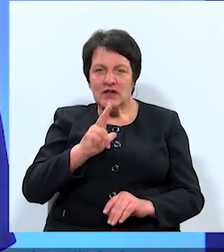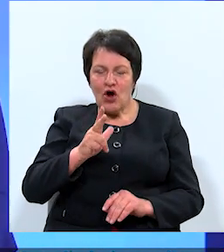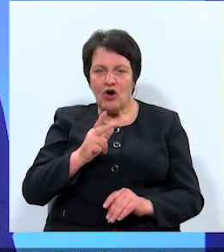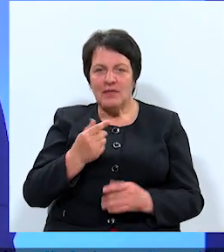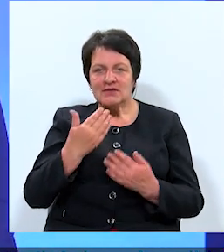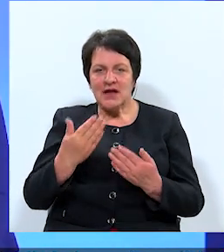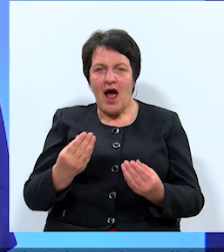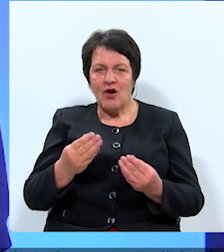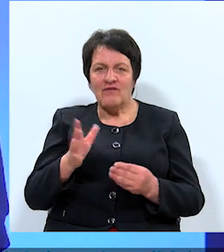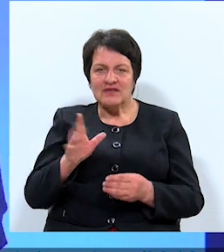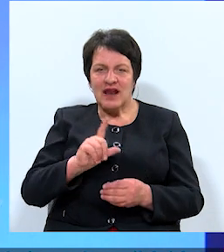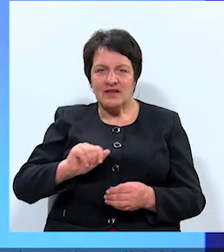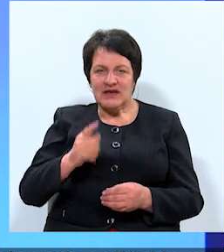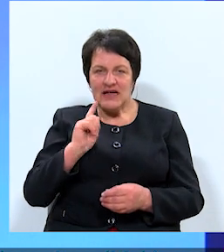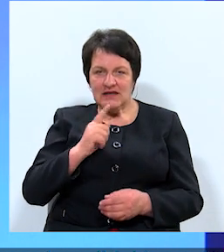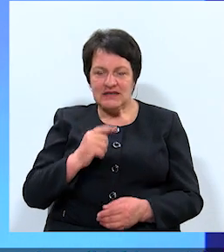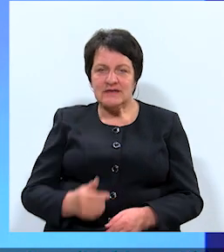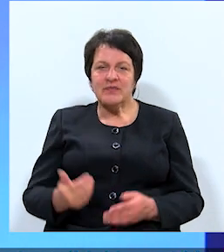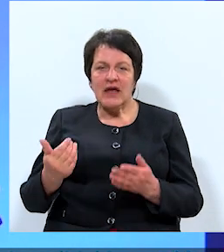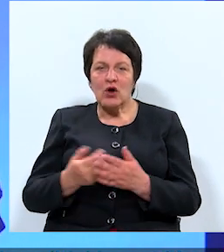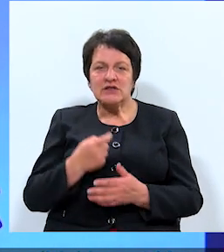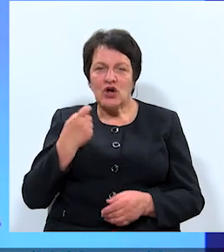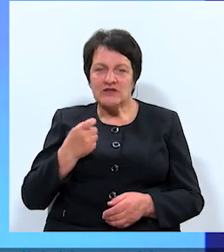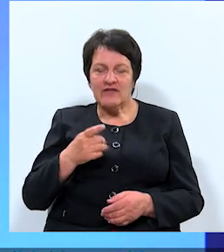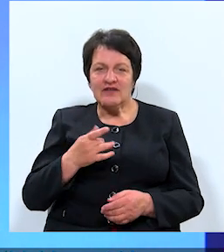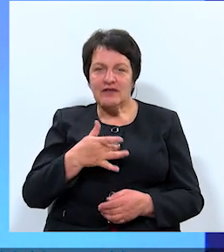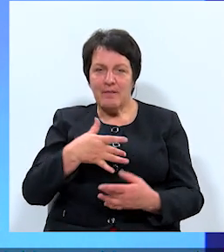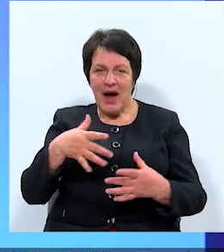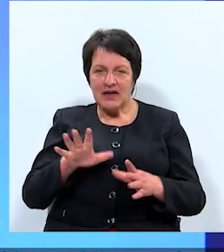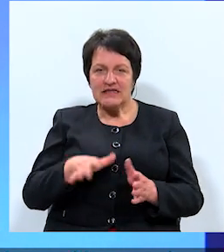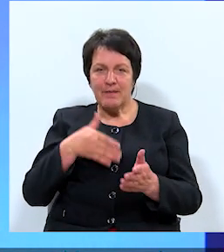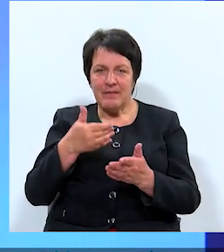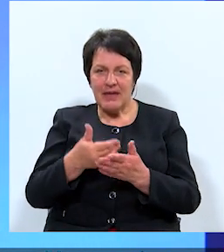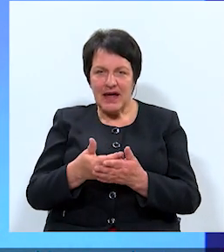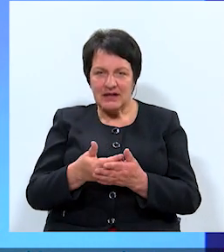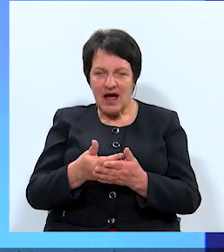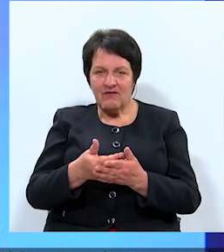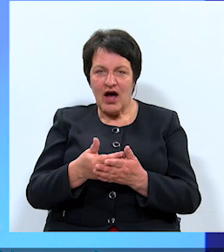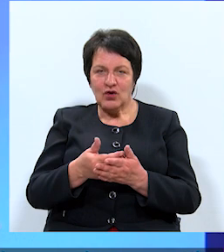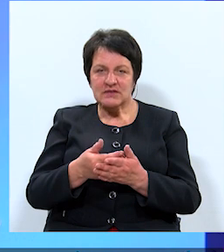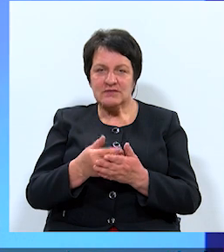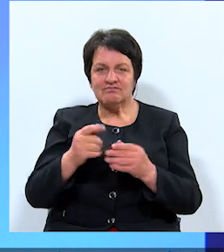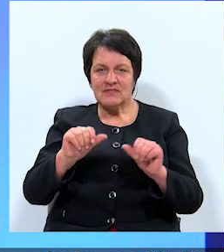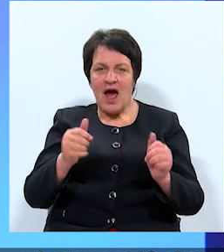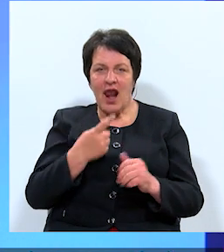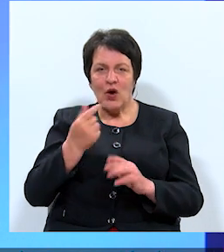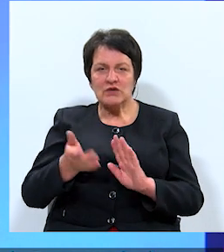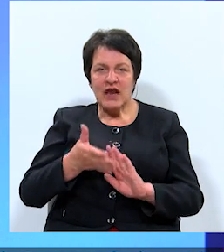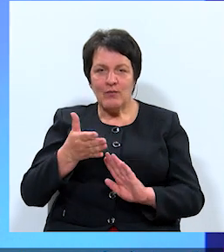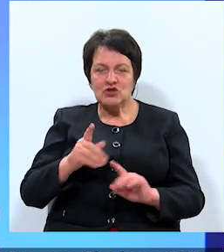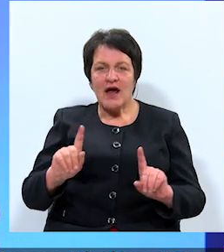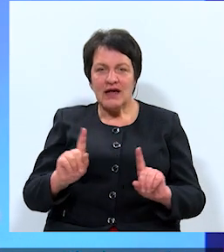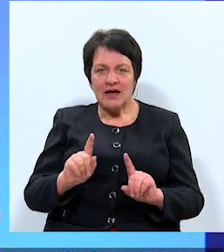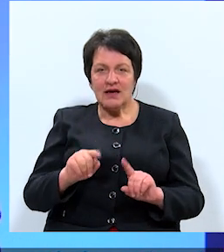Latvijas iedzīvotāji acīs. Jaunās konservatīvas partijas piedāvājums tēlu uzlabošanai ir tas, ka